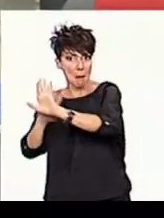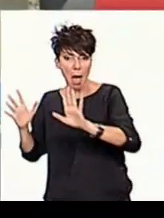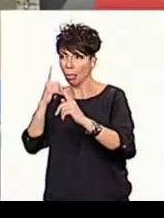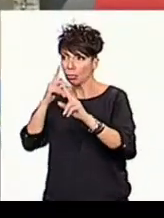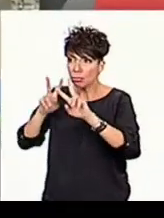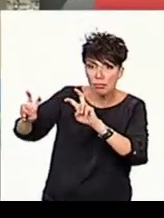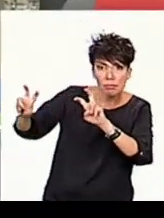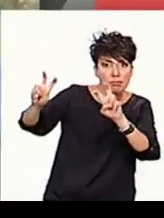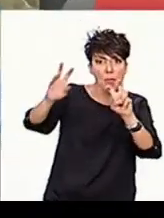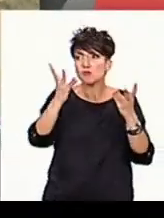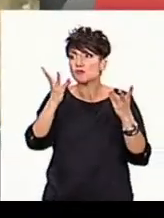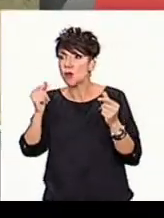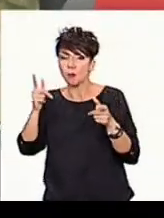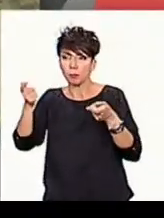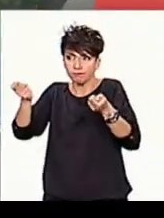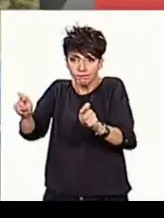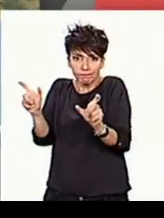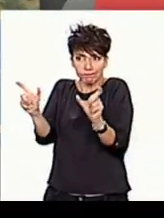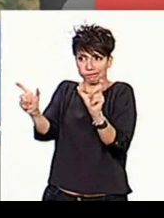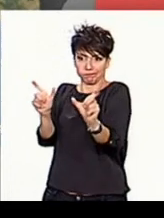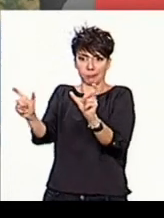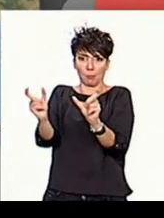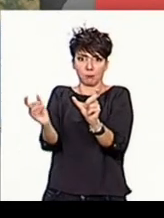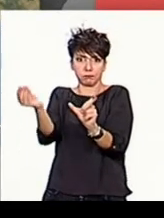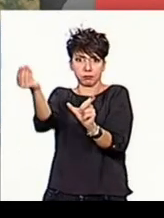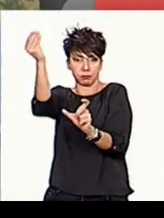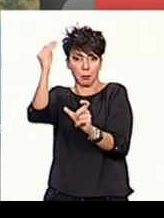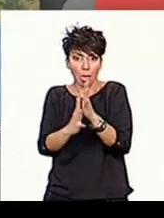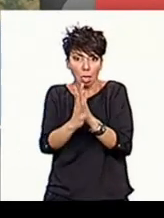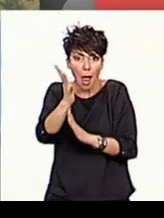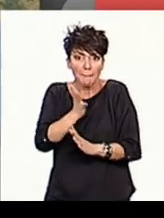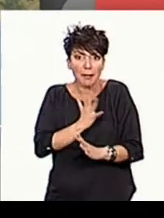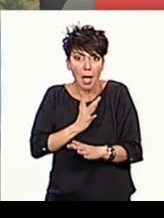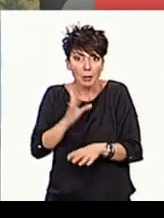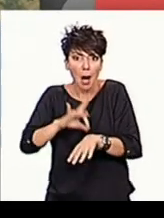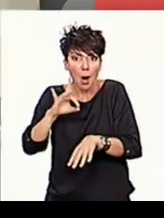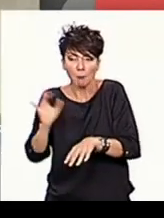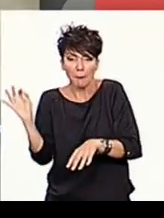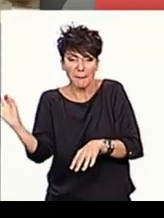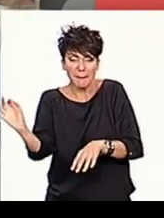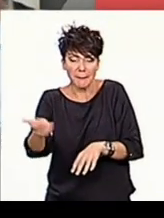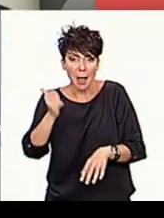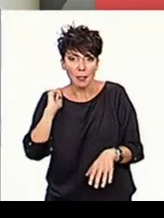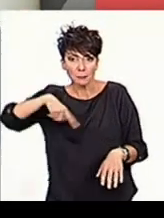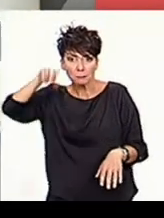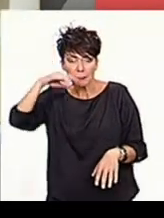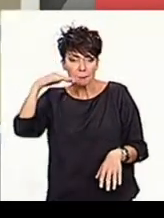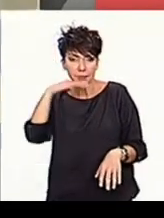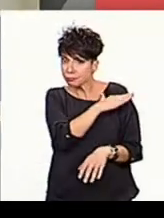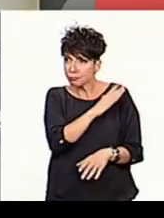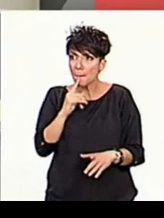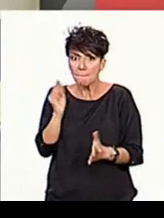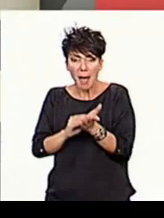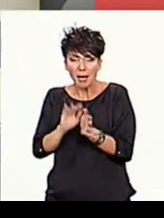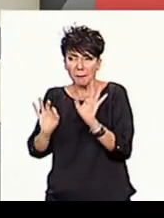Τοπικό lockdown στον Εχήνο του Δήμου Μίκη στην Ξάνθη μετά τα νέα 15 κρούσματα που ανακοινώθηκαν χθες. Ο Νίκος